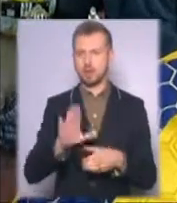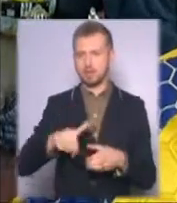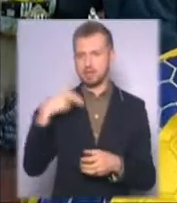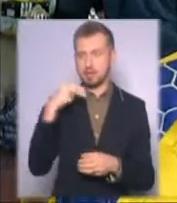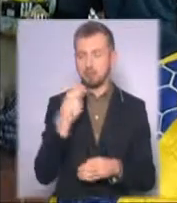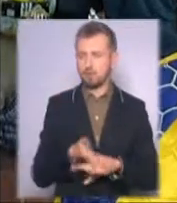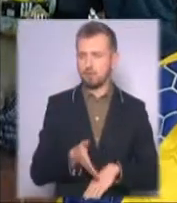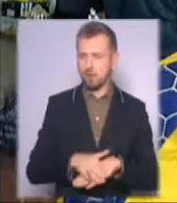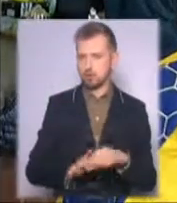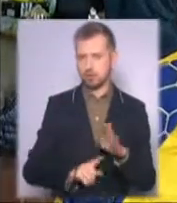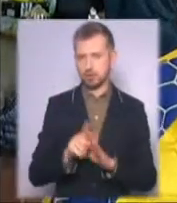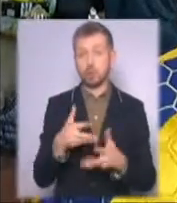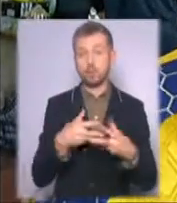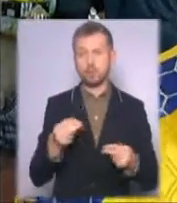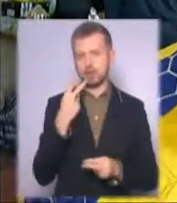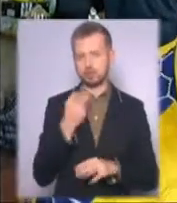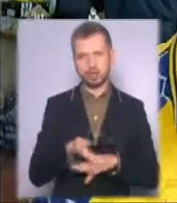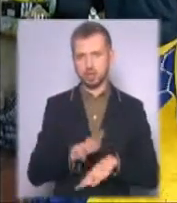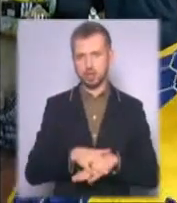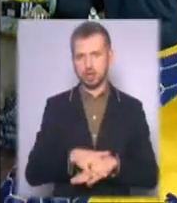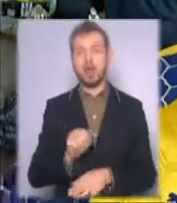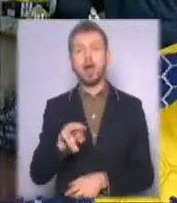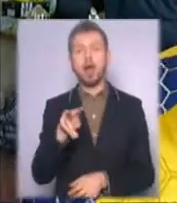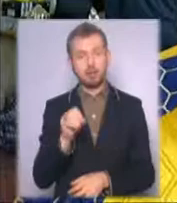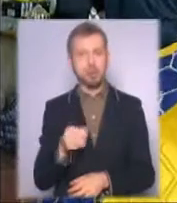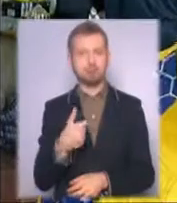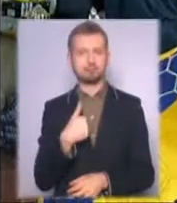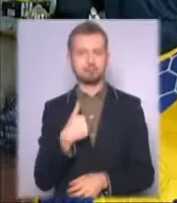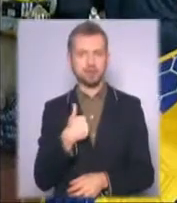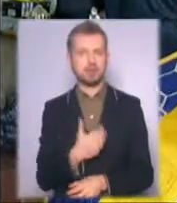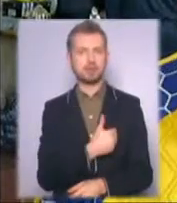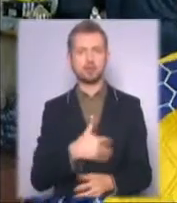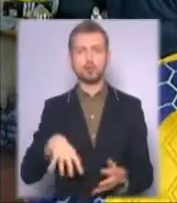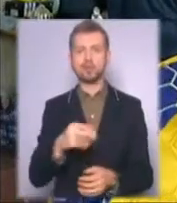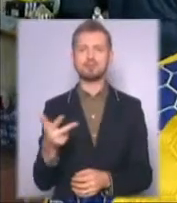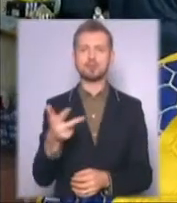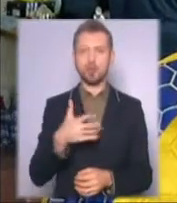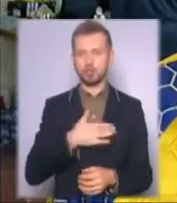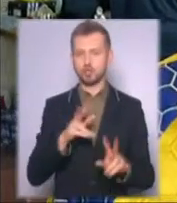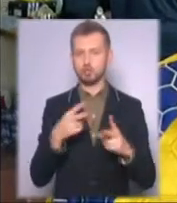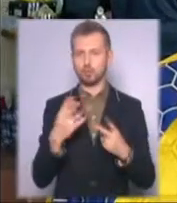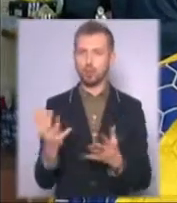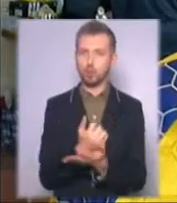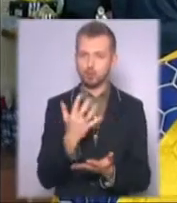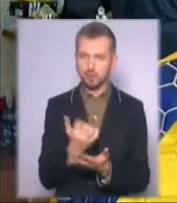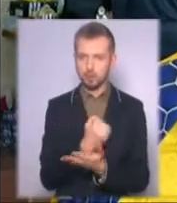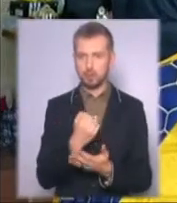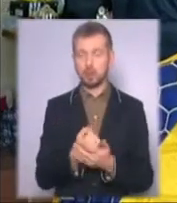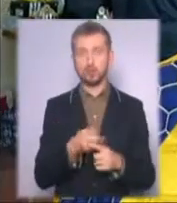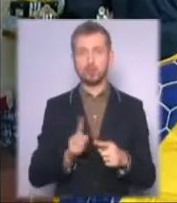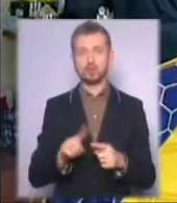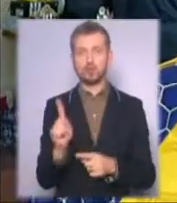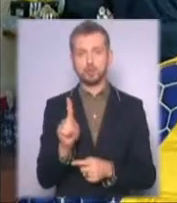весна завжди важка. Але я зичу всім трьом нашим клубам успіху в Єврокубках, тому що